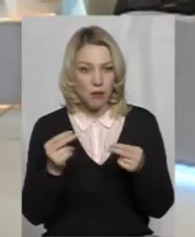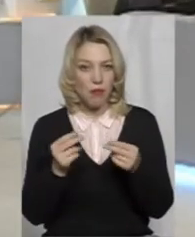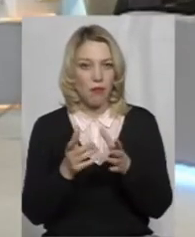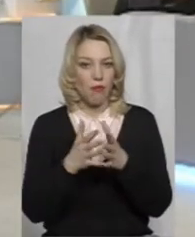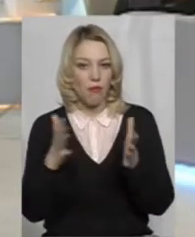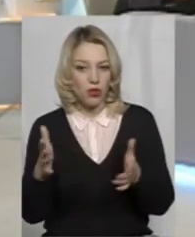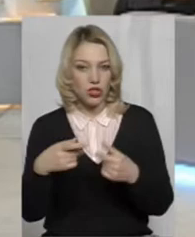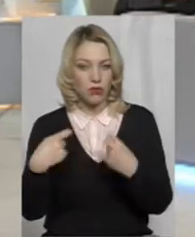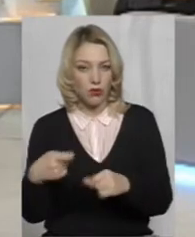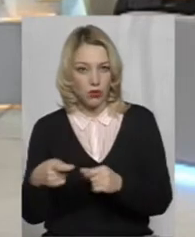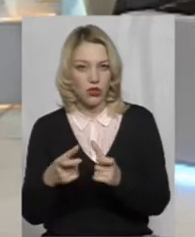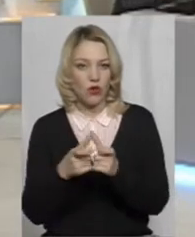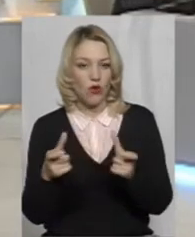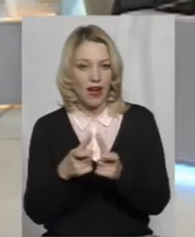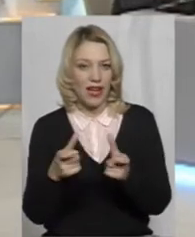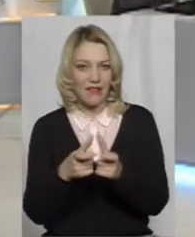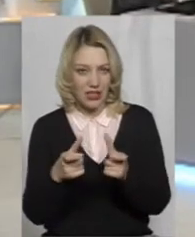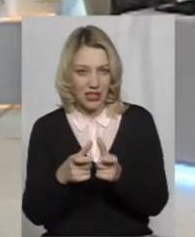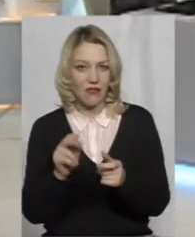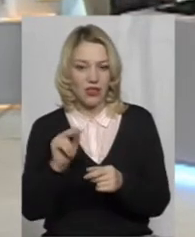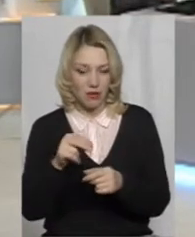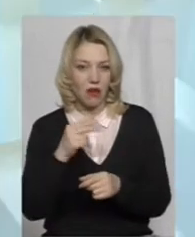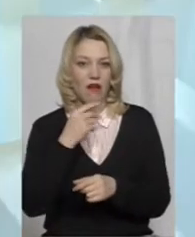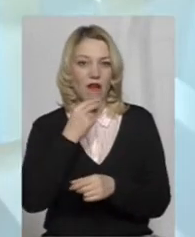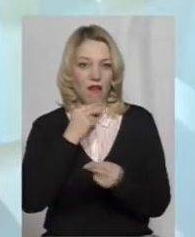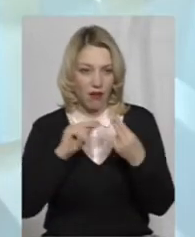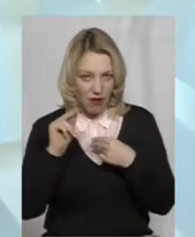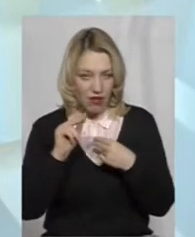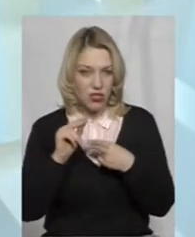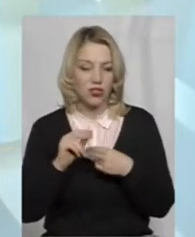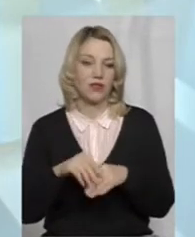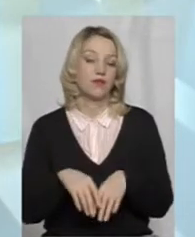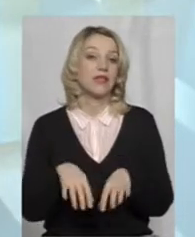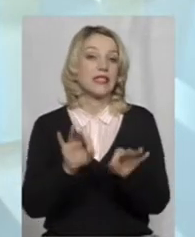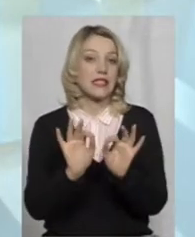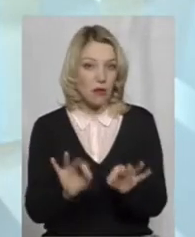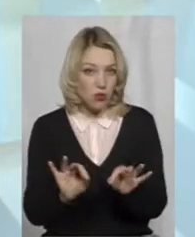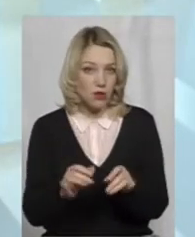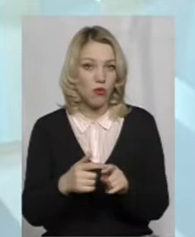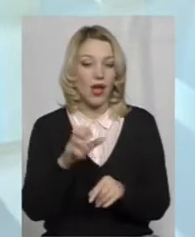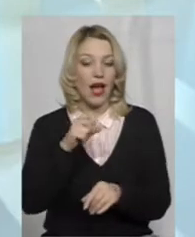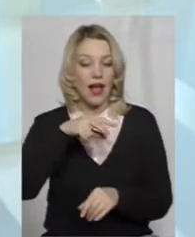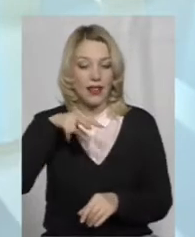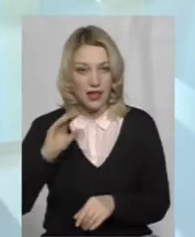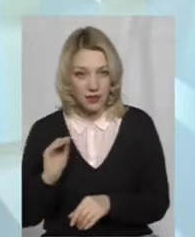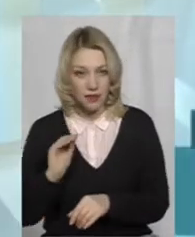продано квитків, тим краще. Само собою. Але, але кінотеатр